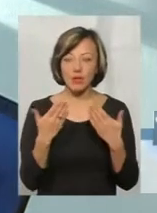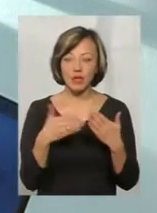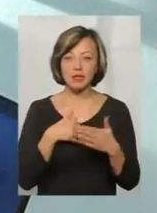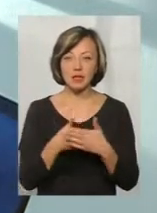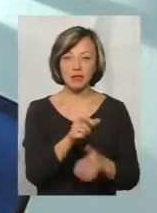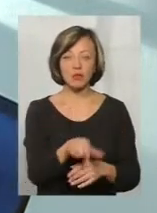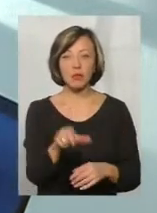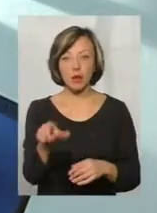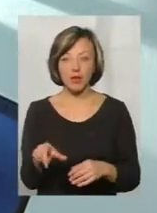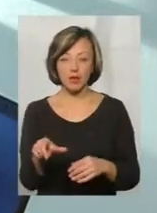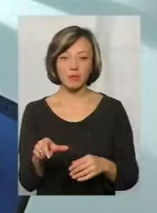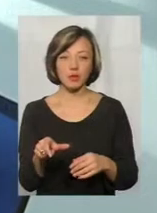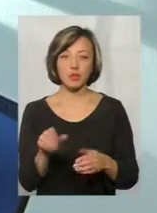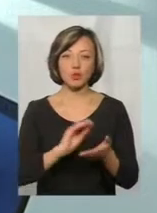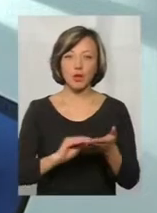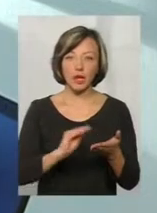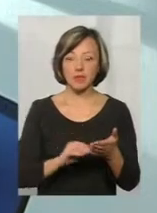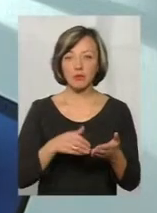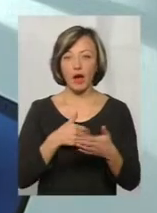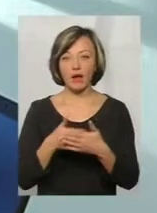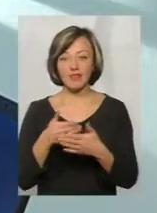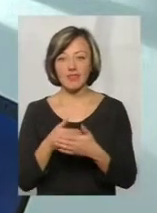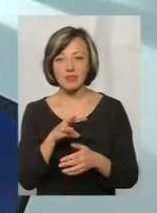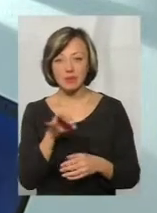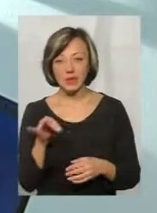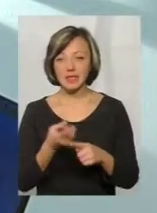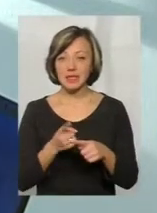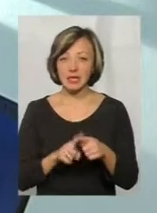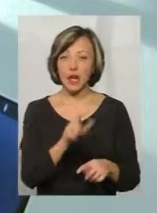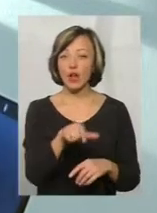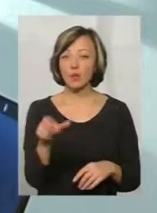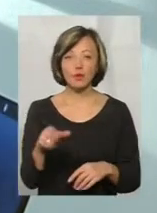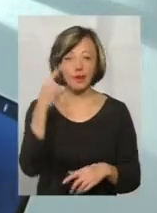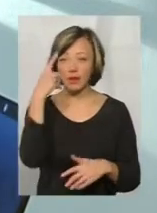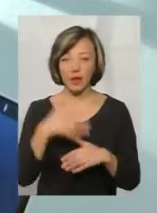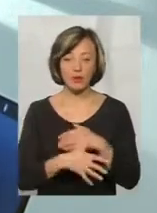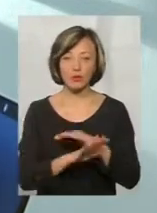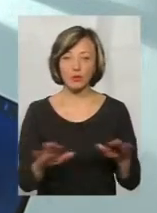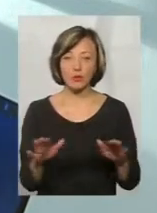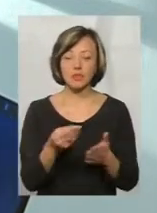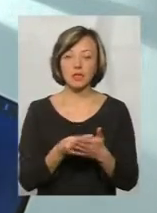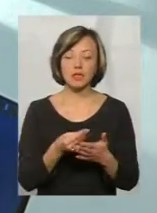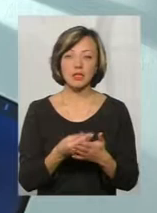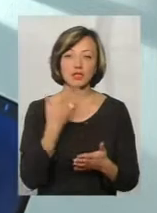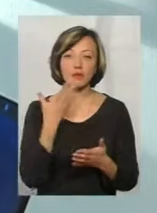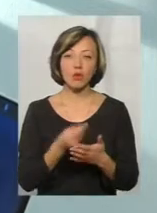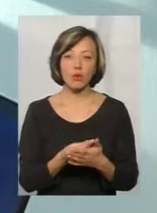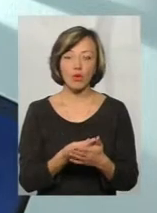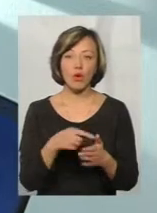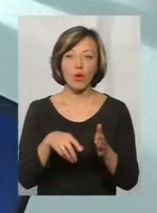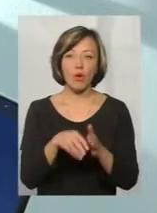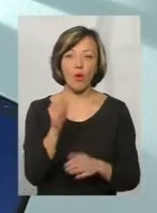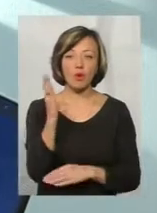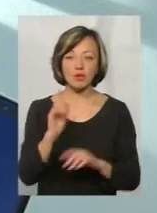активними громадянами, партійцями, журналістами і активістами. Це те, що люди не усвідомлюють ціни свого голосу,